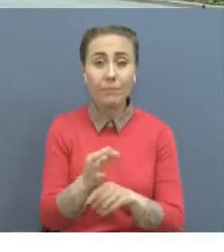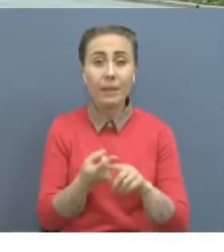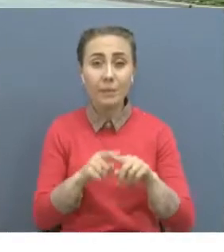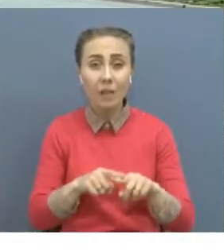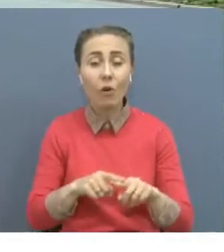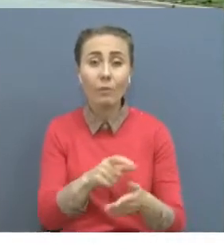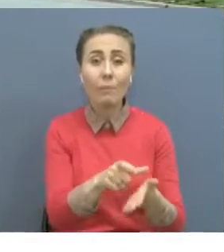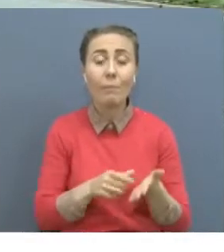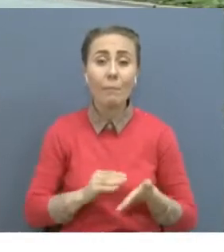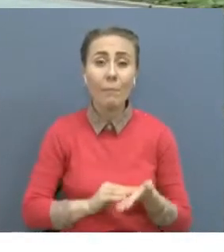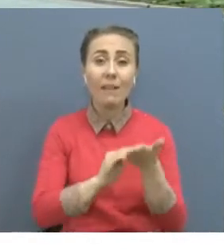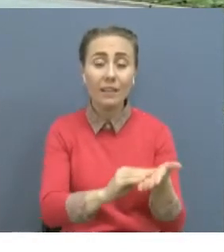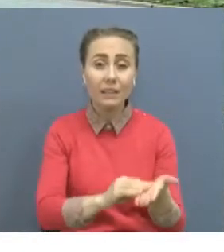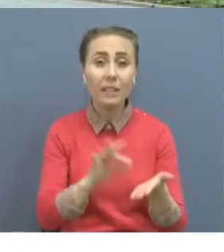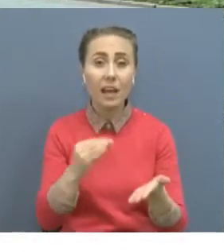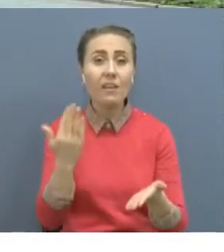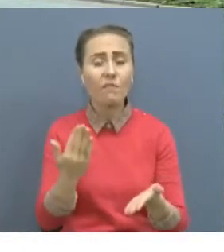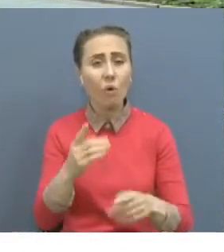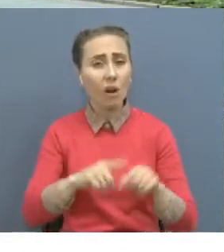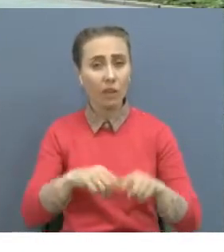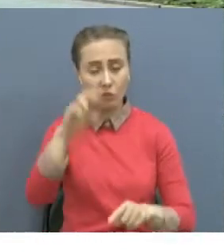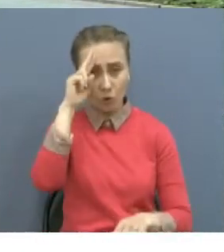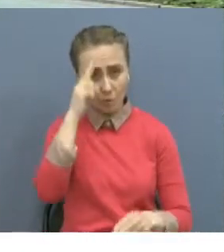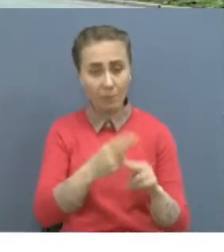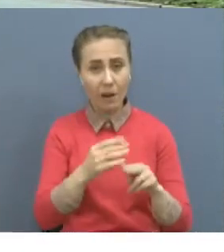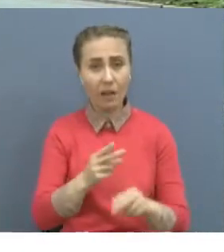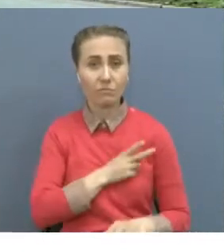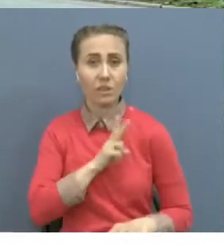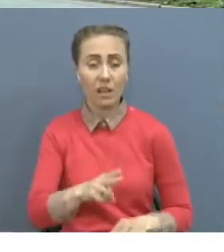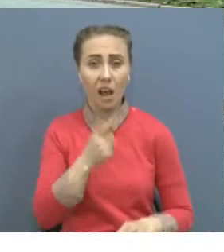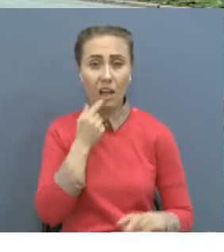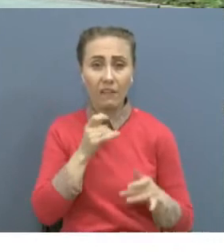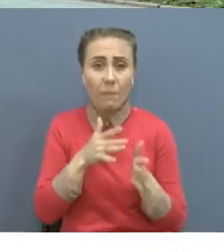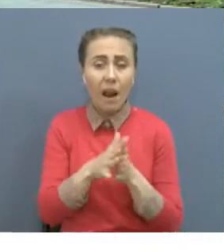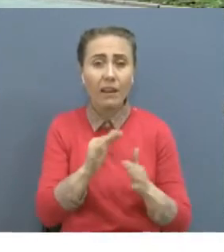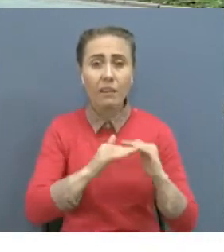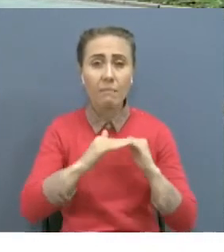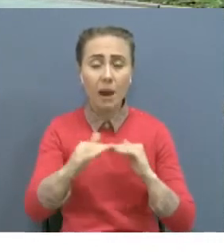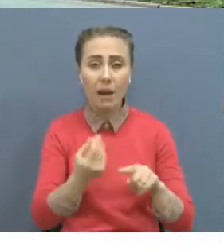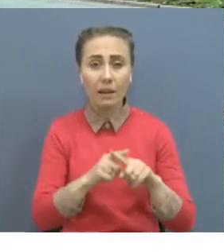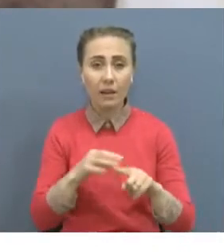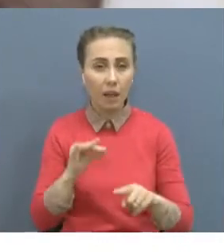еді. Сол Қарамастан боз баласаттар рухтанып қайраттана қан Майданға аттанады.